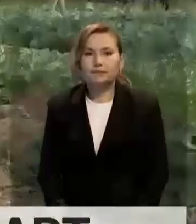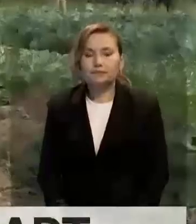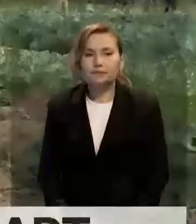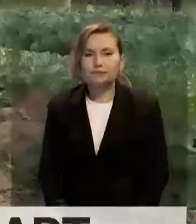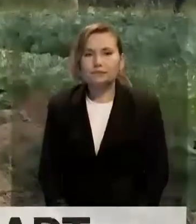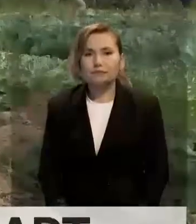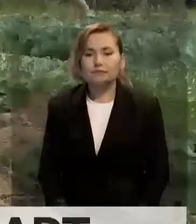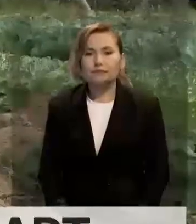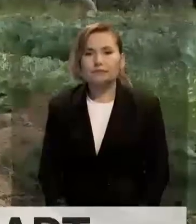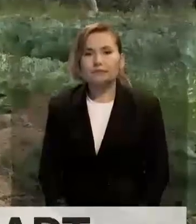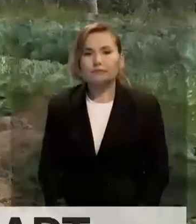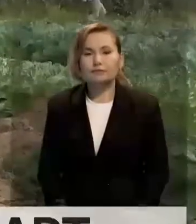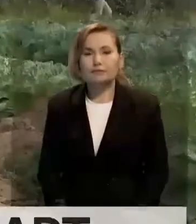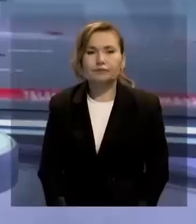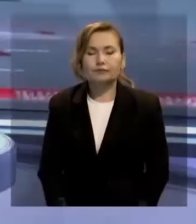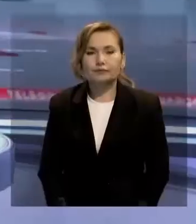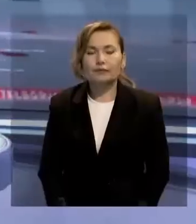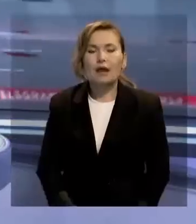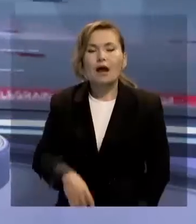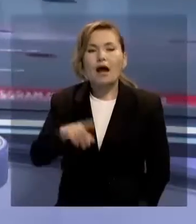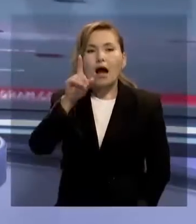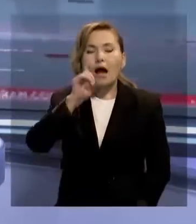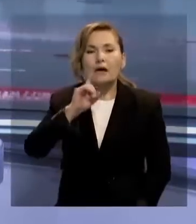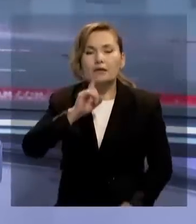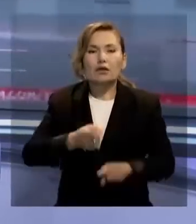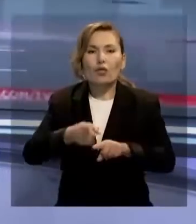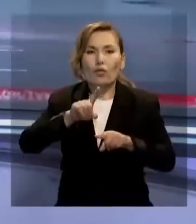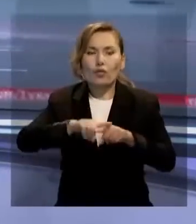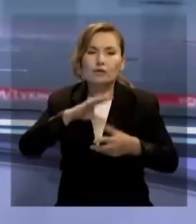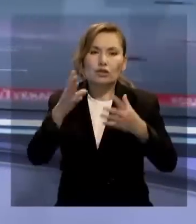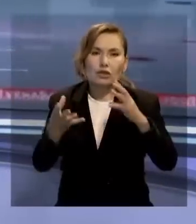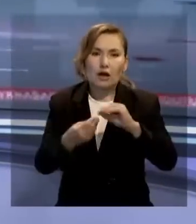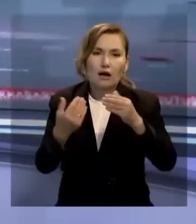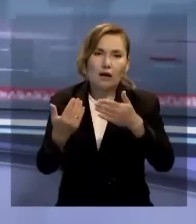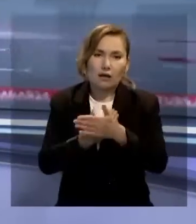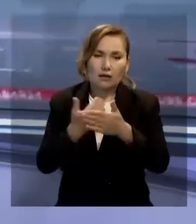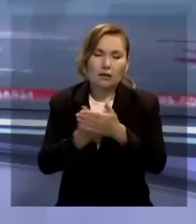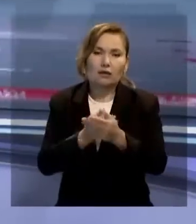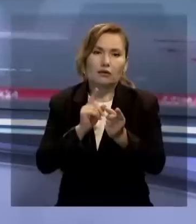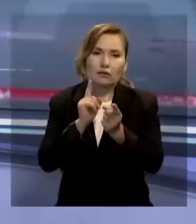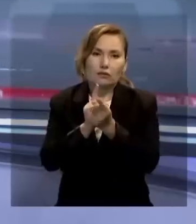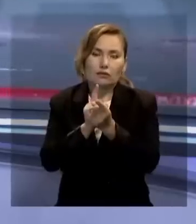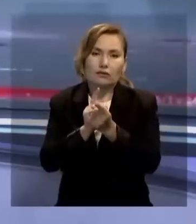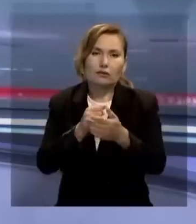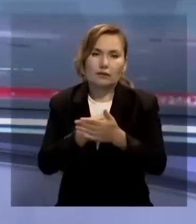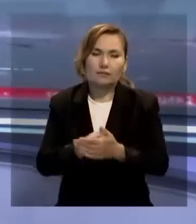ғобылысы, Хабар 24. Арнамызға келіп түскен Ақпарат Легосымен аяқталда аман сау болыңызды.